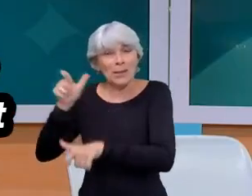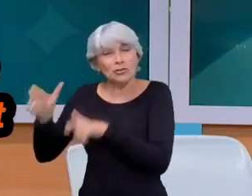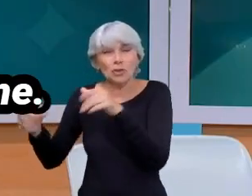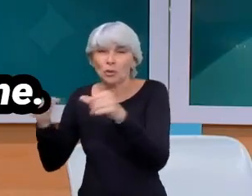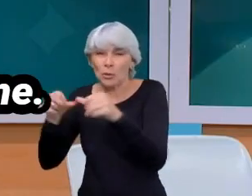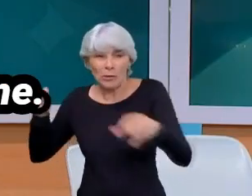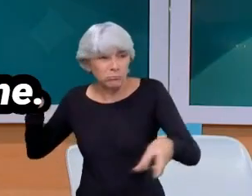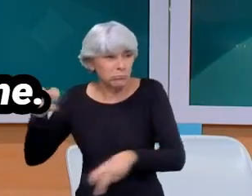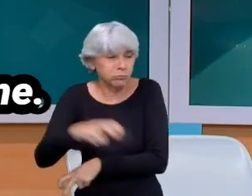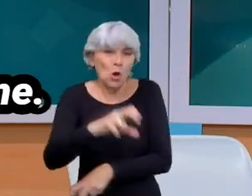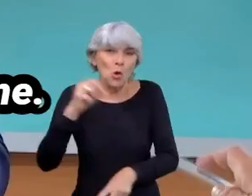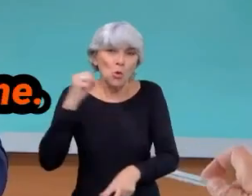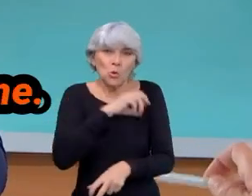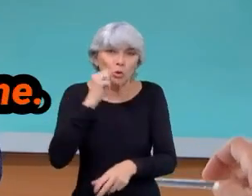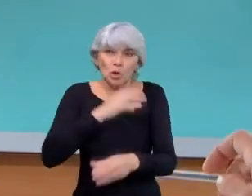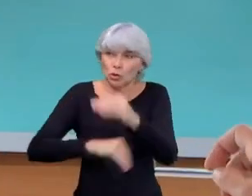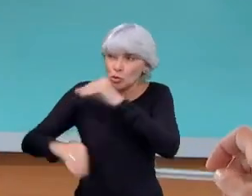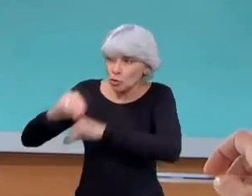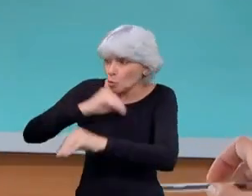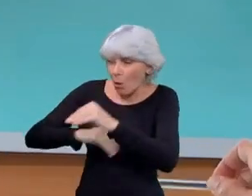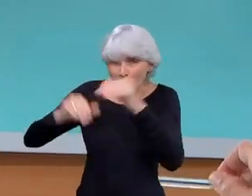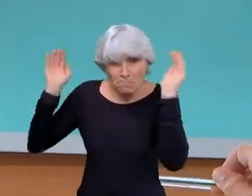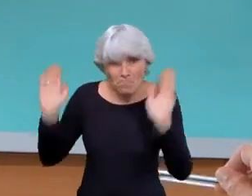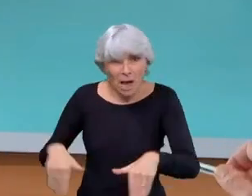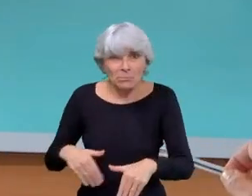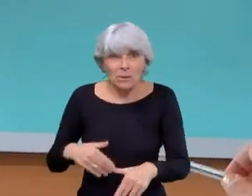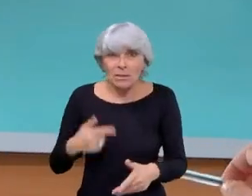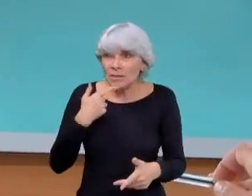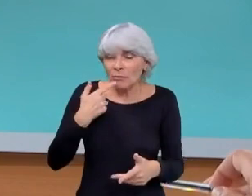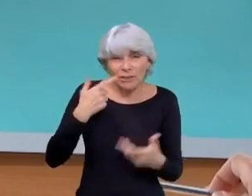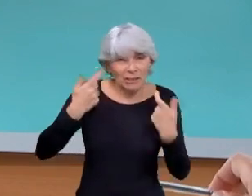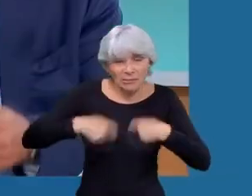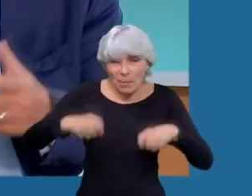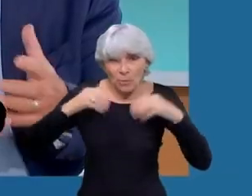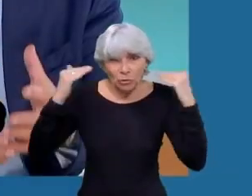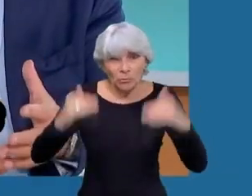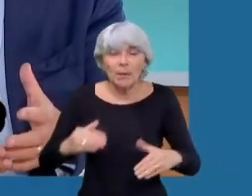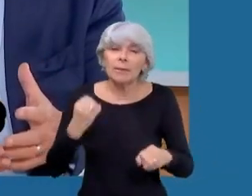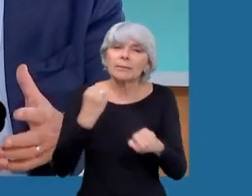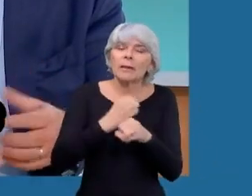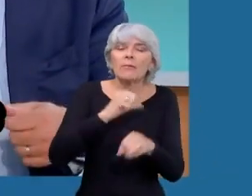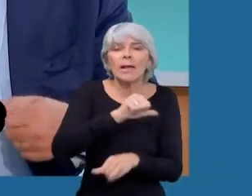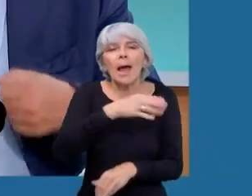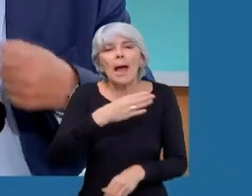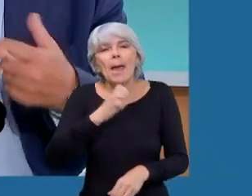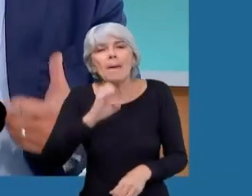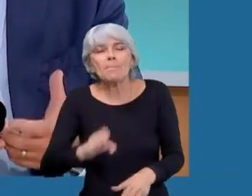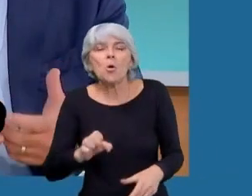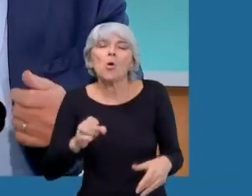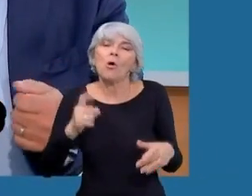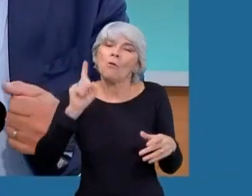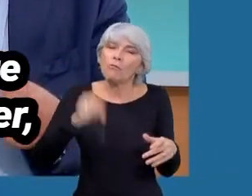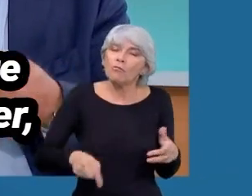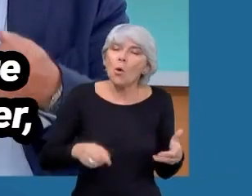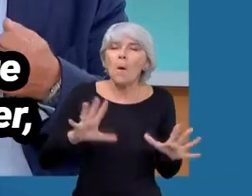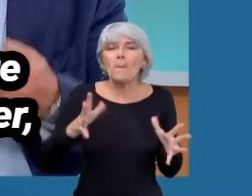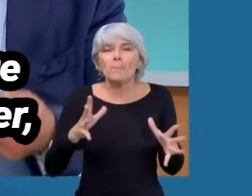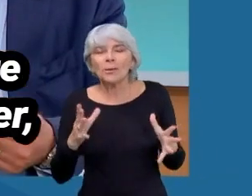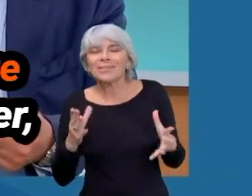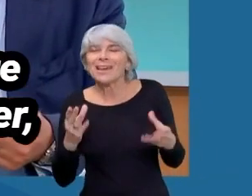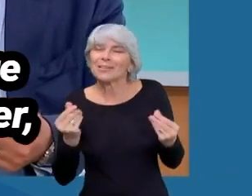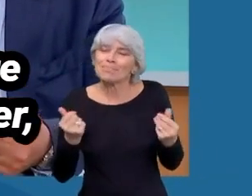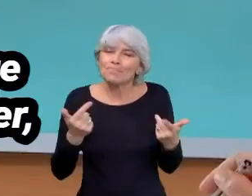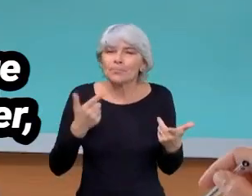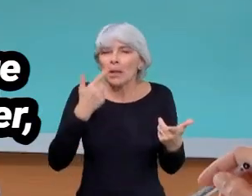urgences et se feront soigner. Et la somme sera la même. Donc voilà, c'est tout. Il faut travailler sur l'AME. Peut-être que le panier et l'attribution de l'AME n'est pas faite comme elle